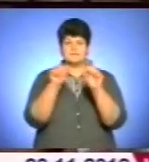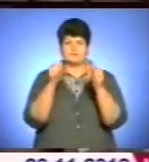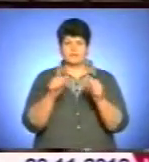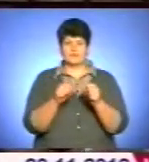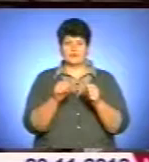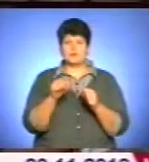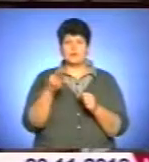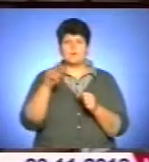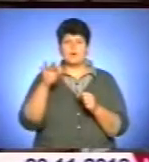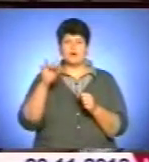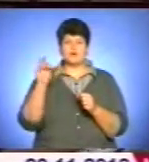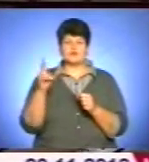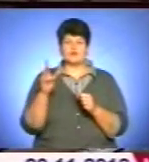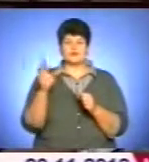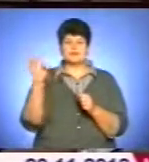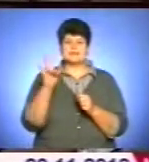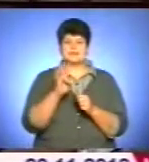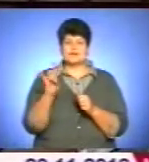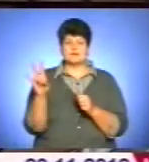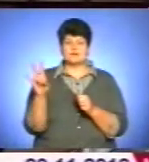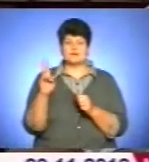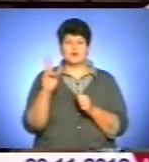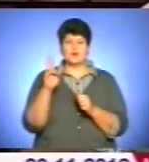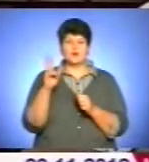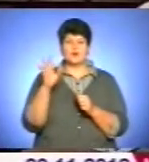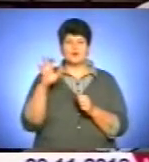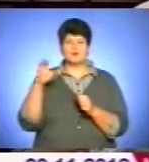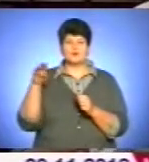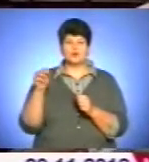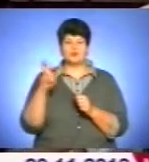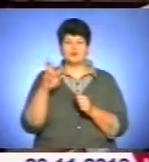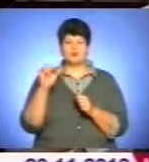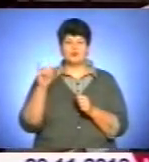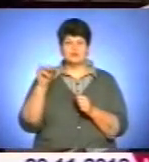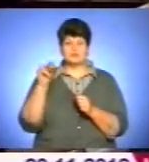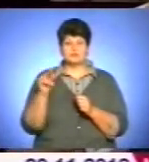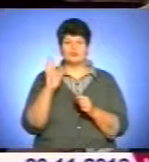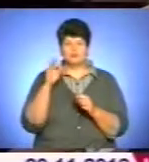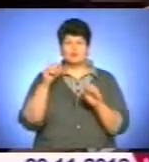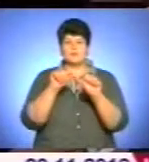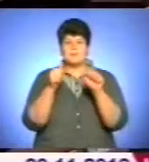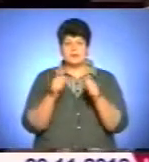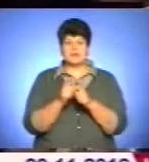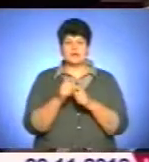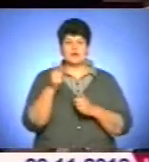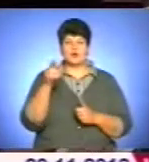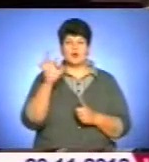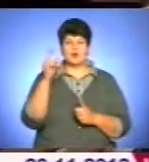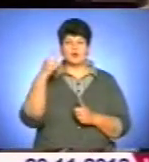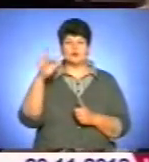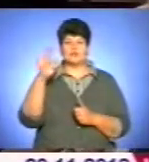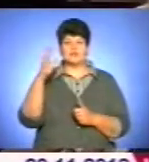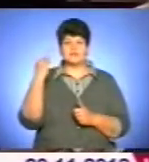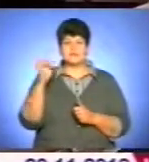Покровської церкви, з костюлу у Бучачі. Будуть пам'ятки із Годовицького комплексу.